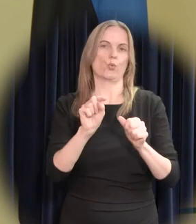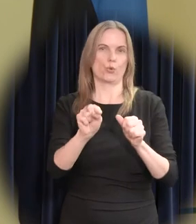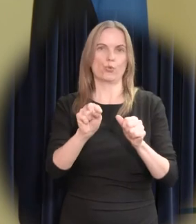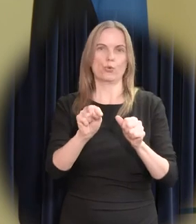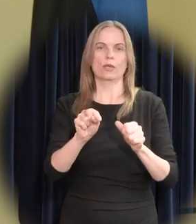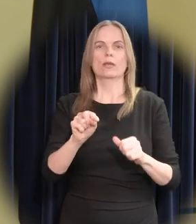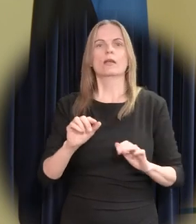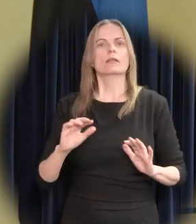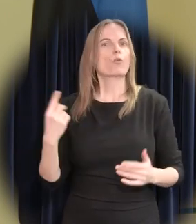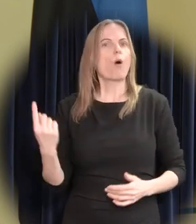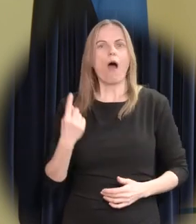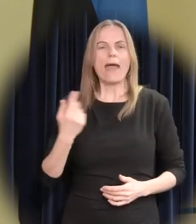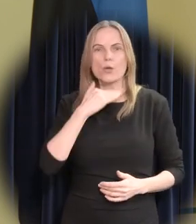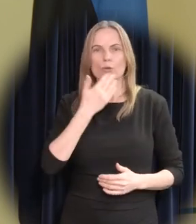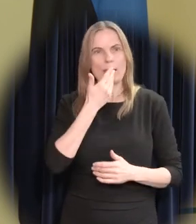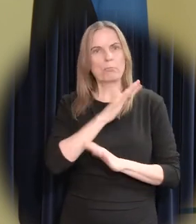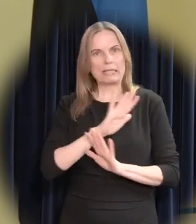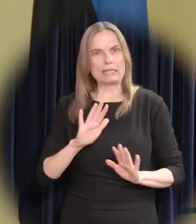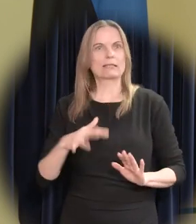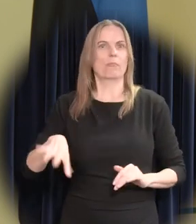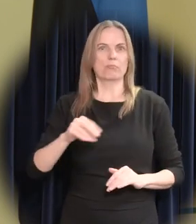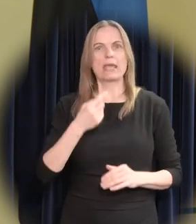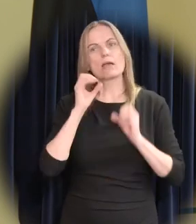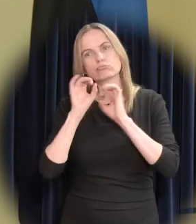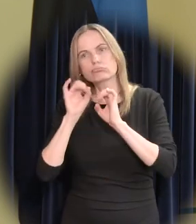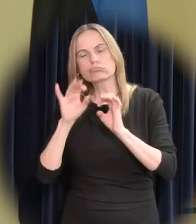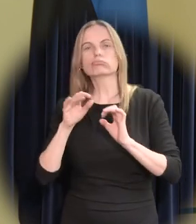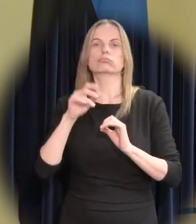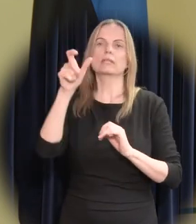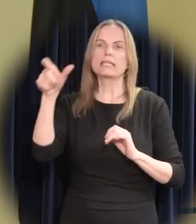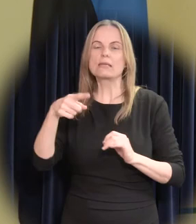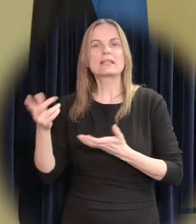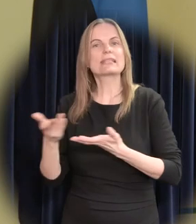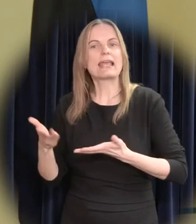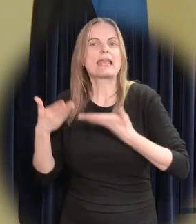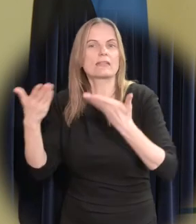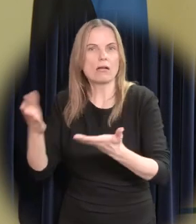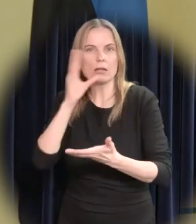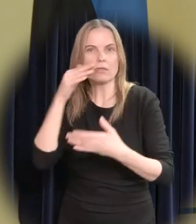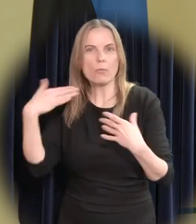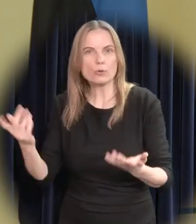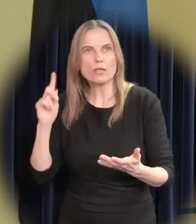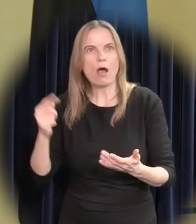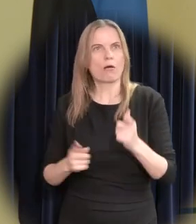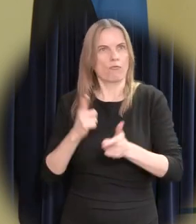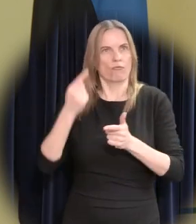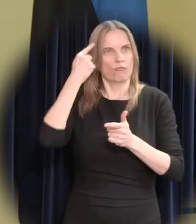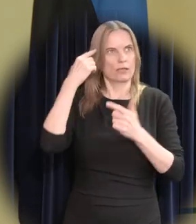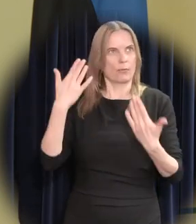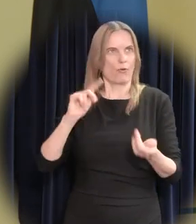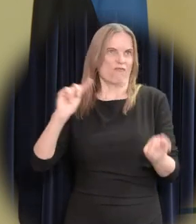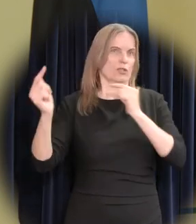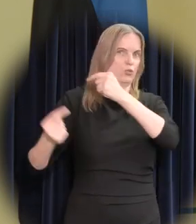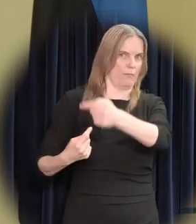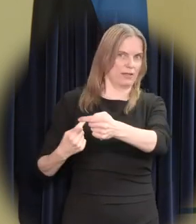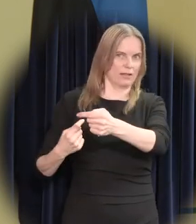teenimsest, aga tegelikuses mõtleme ainult sellele, kuidas panna rahvas enda huve teenima. Riik ja mehelikus